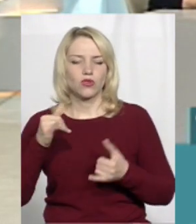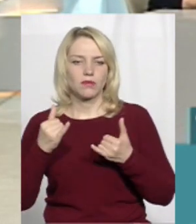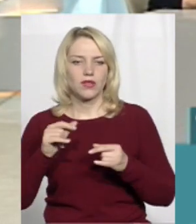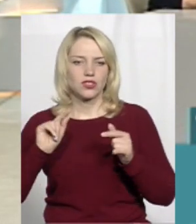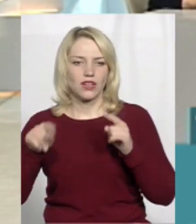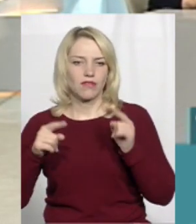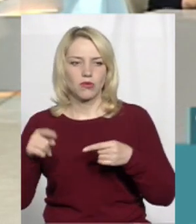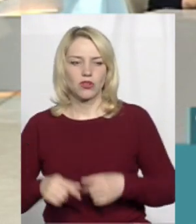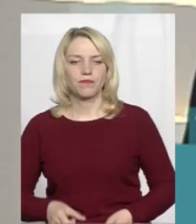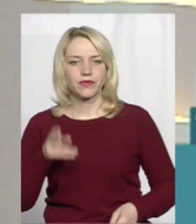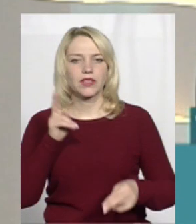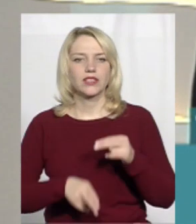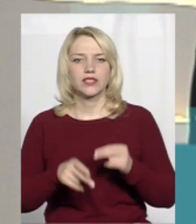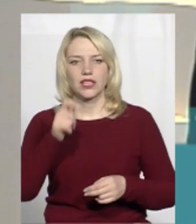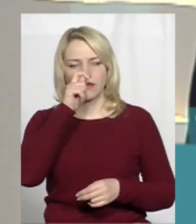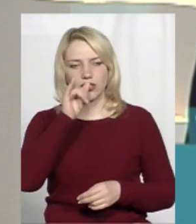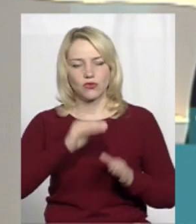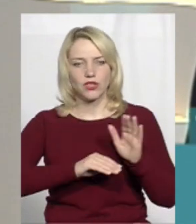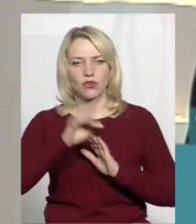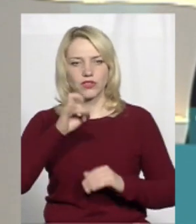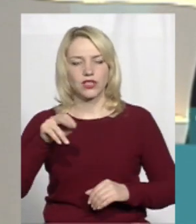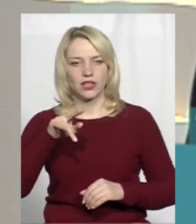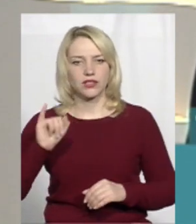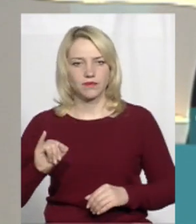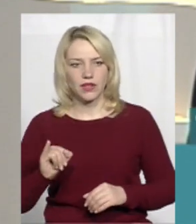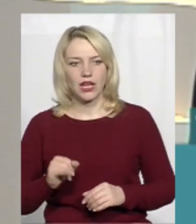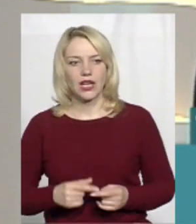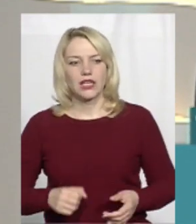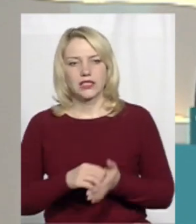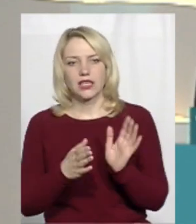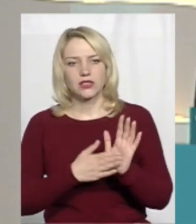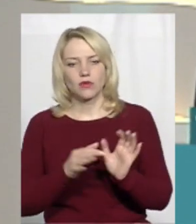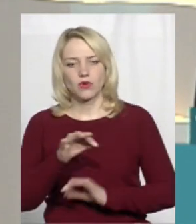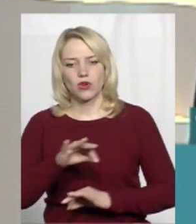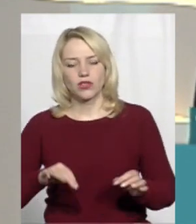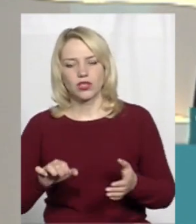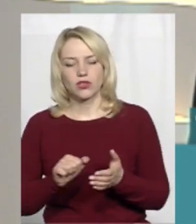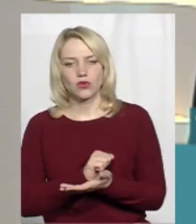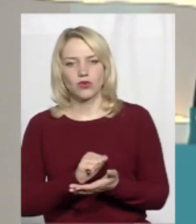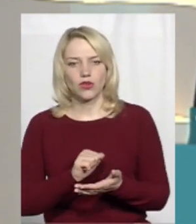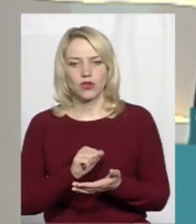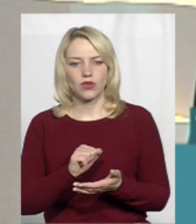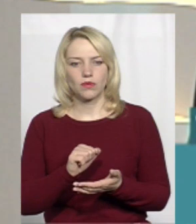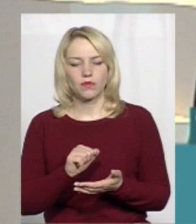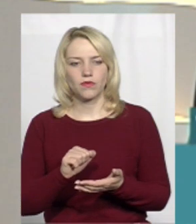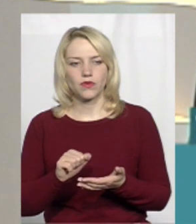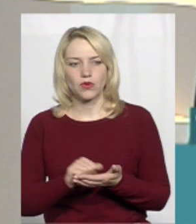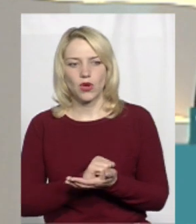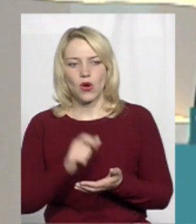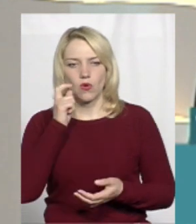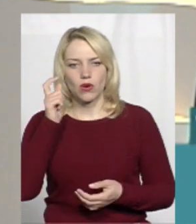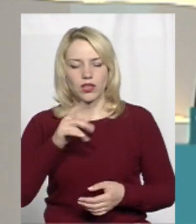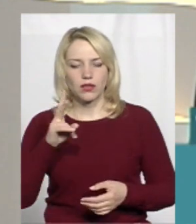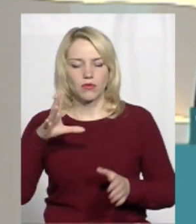У кінці квітня у Верховній Раді зреєстровано проєкт закону України під назвою «Про